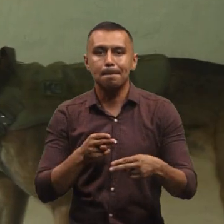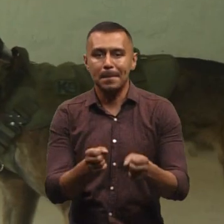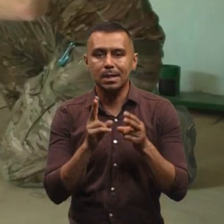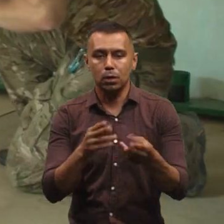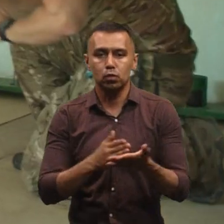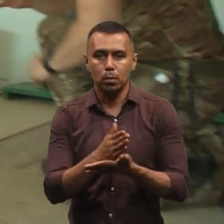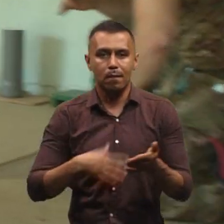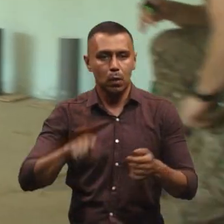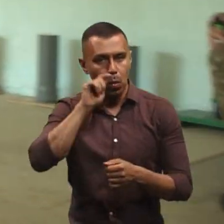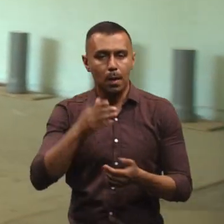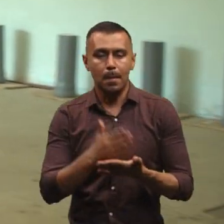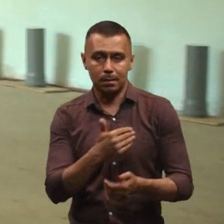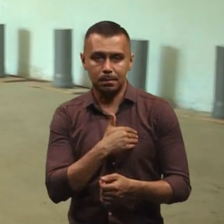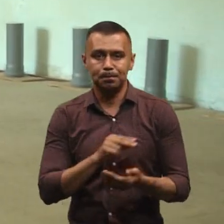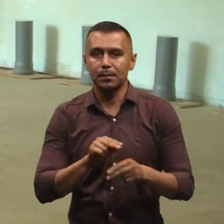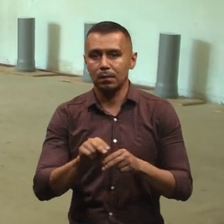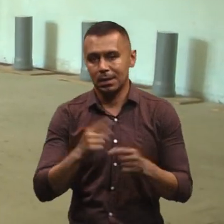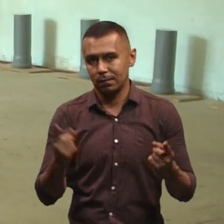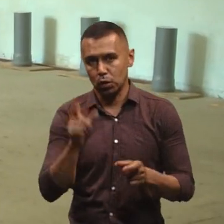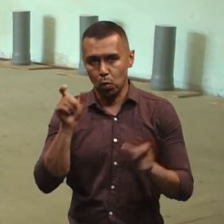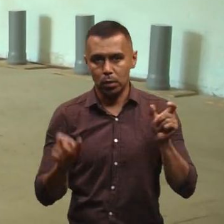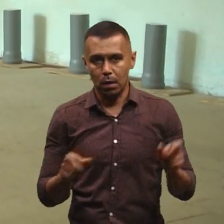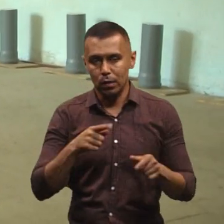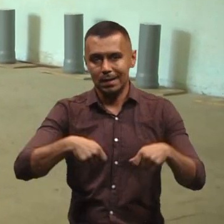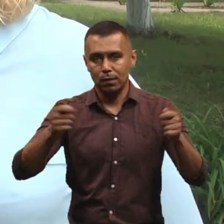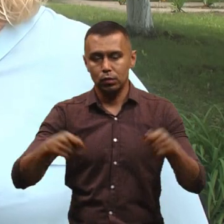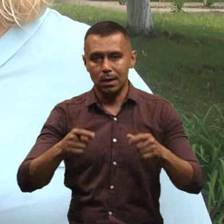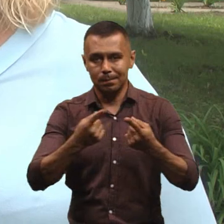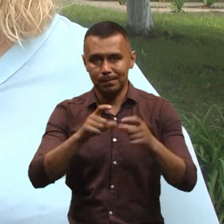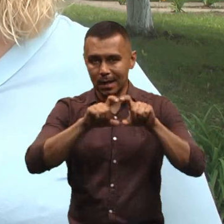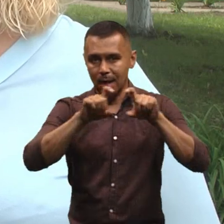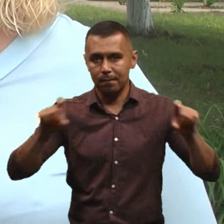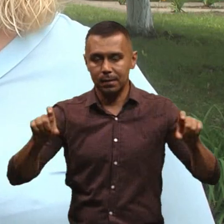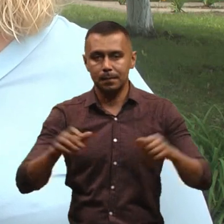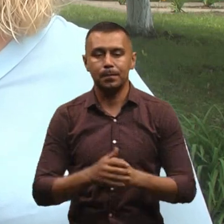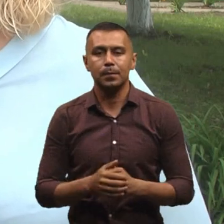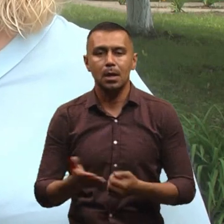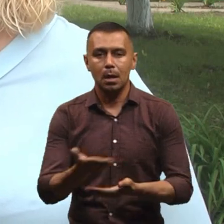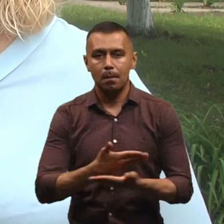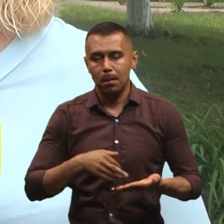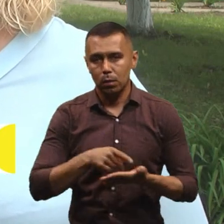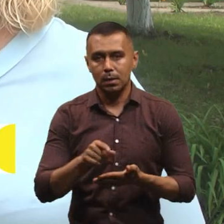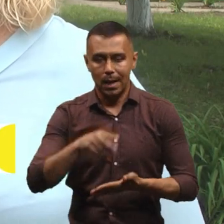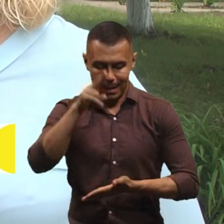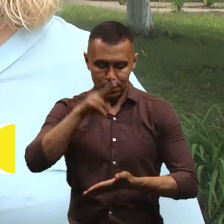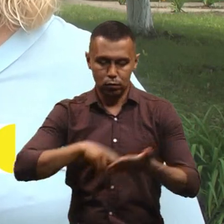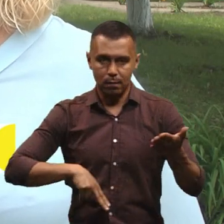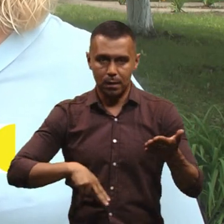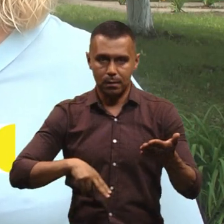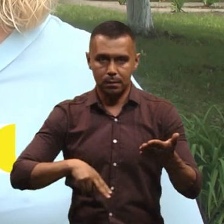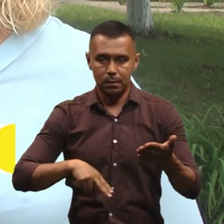в усій Україні та мають наміри навчати й цивільних, каже завідувачка кафедри кінології Юлія Павленко. Ми пройшли ліцензування